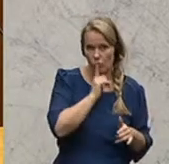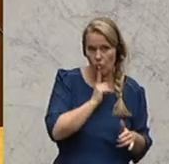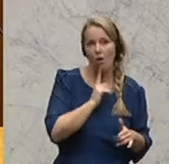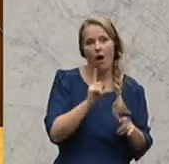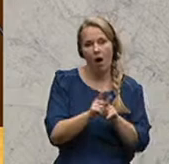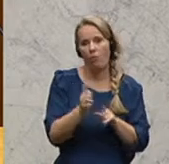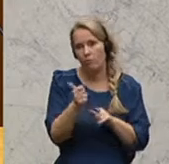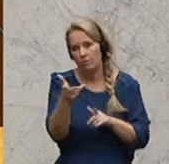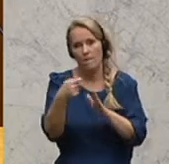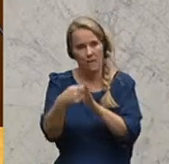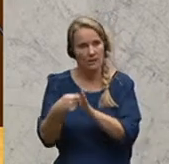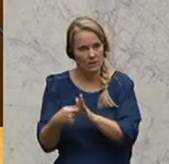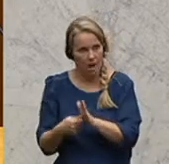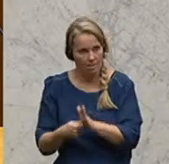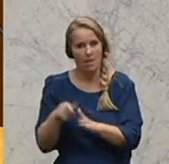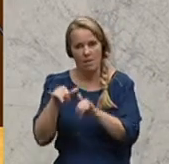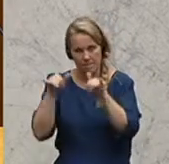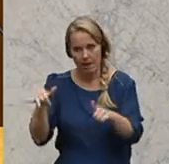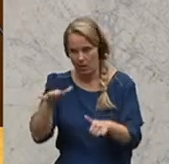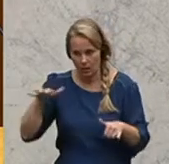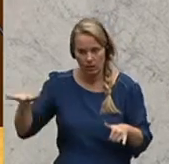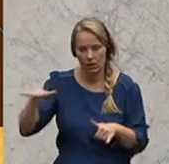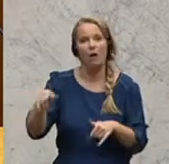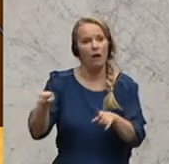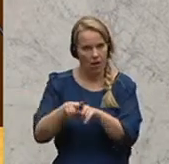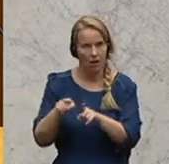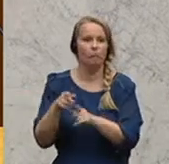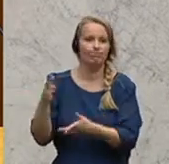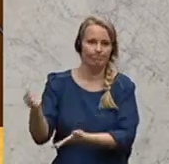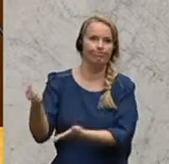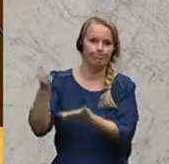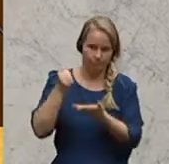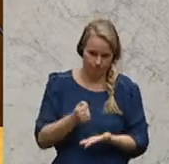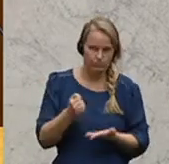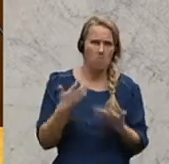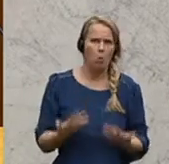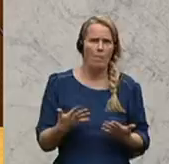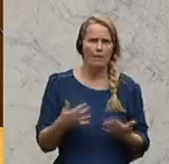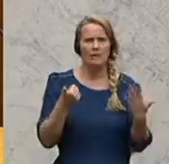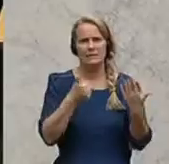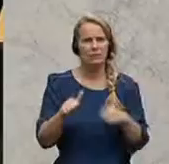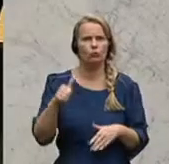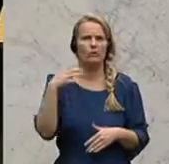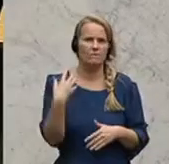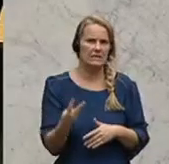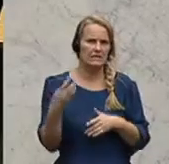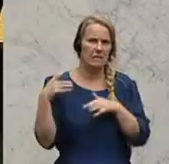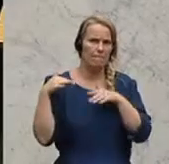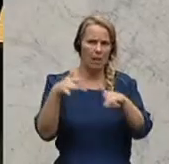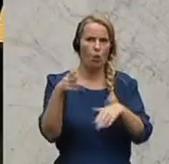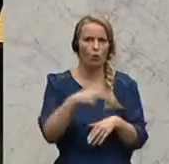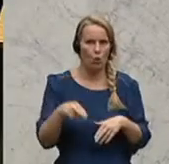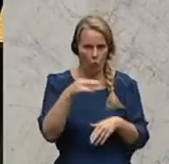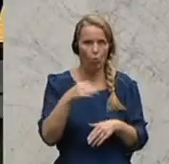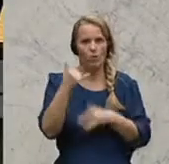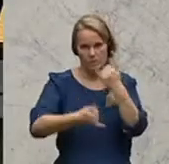eine Reihe von Maßnahmen, dass die jetzt auch einen nennenswerten Beitrag von im Moment ca. 640 Millionen Euro im